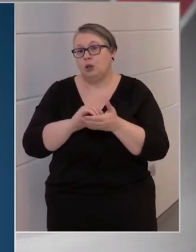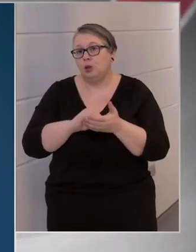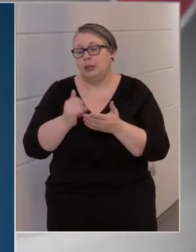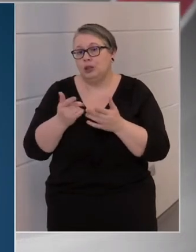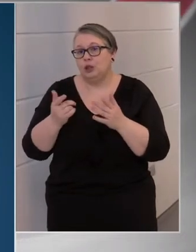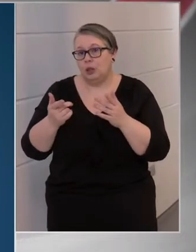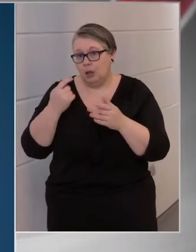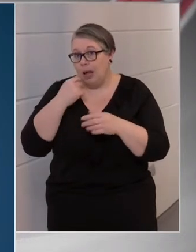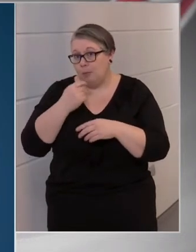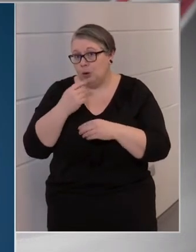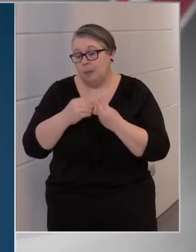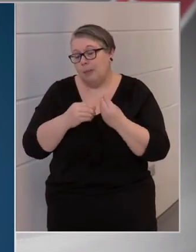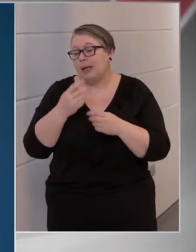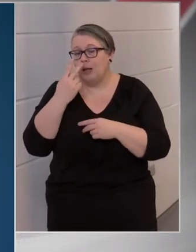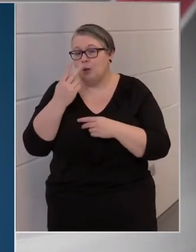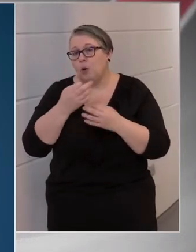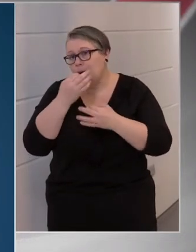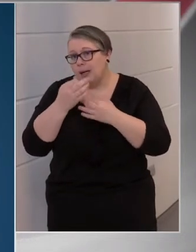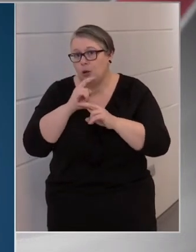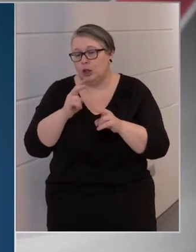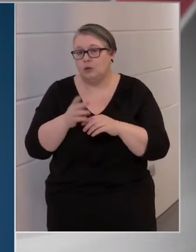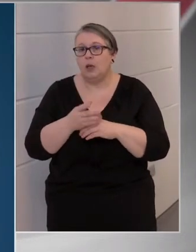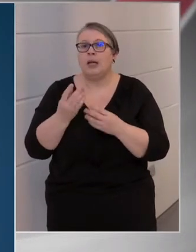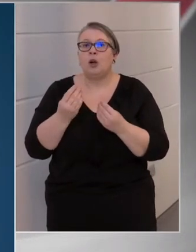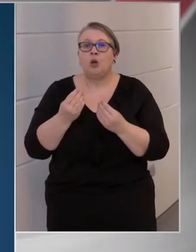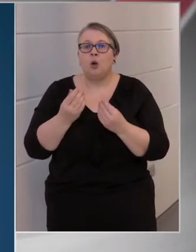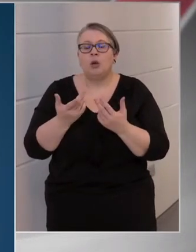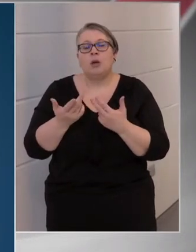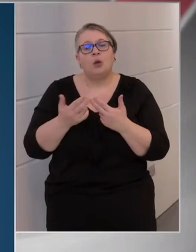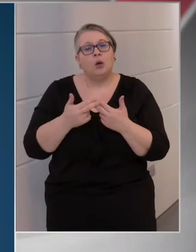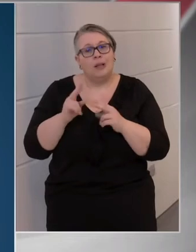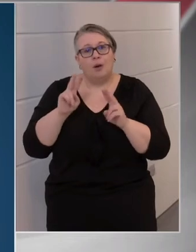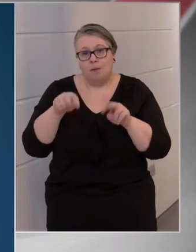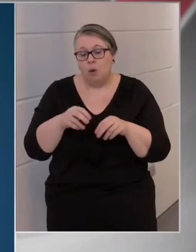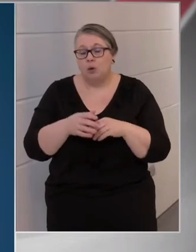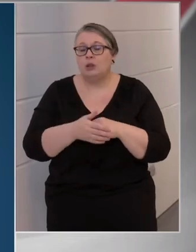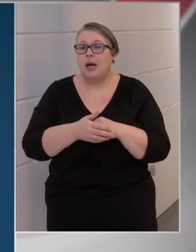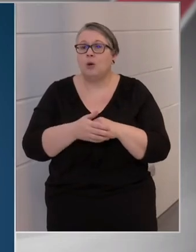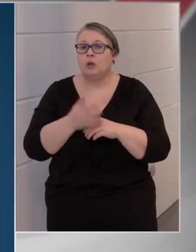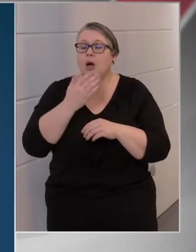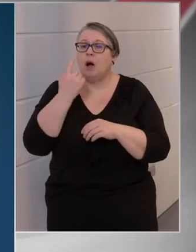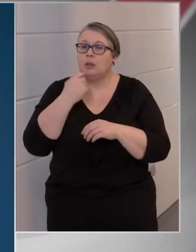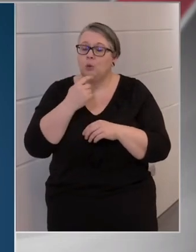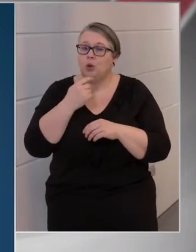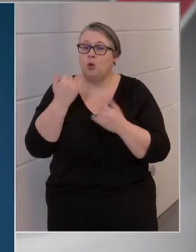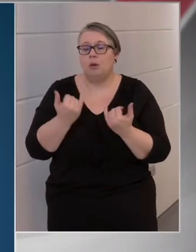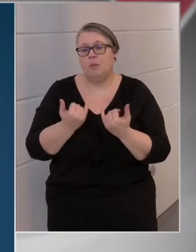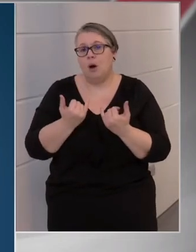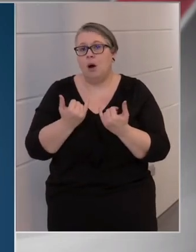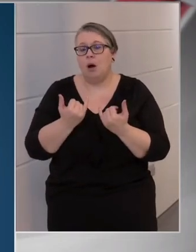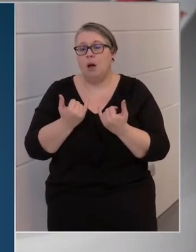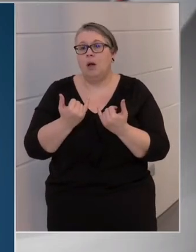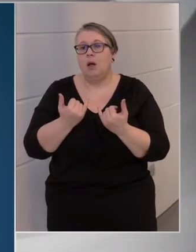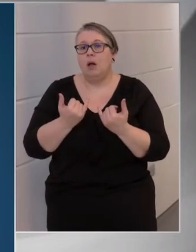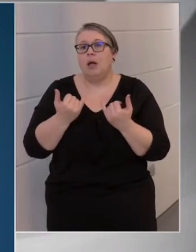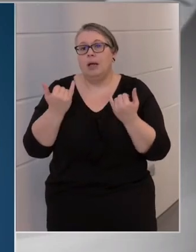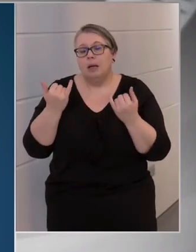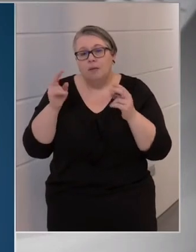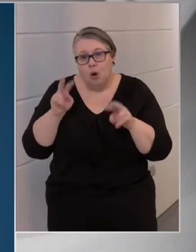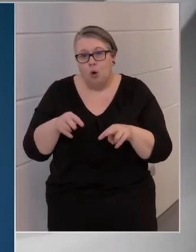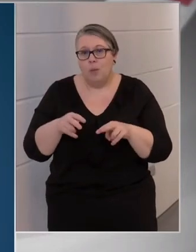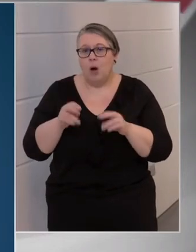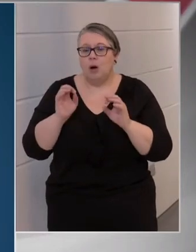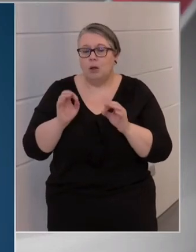látjuk az iránti érdeklődést, de nagyon nem járunk messze a valóságtól, hogyha azt mondjuk, hogy ma igazán a klasszikus